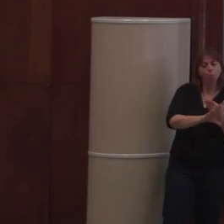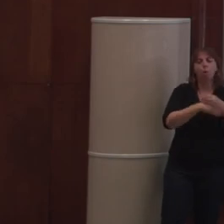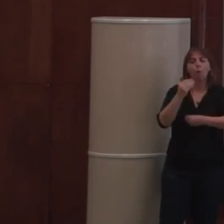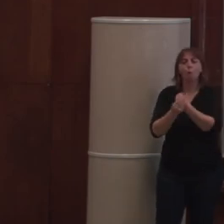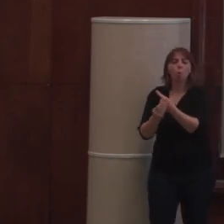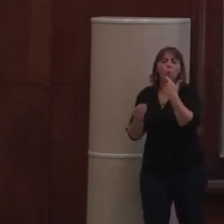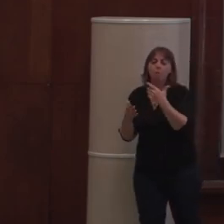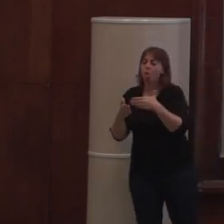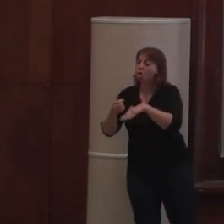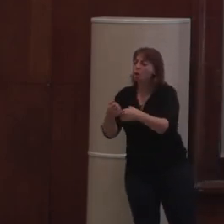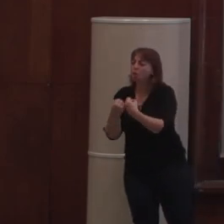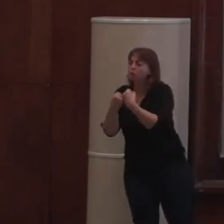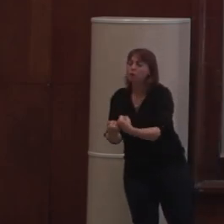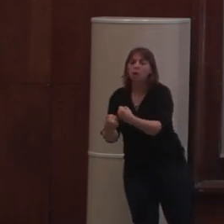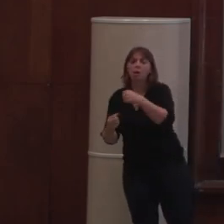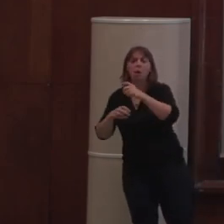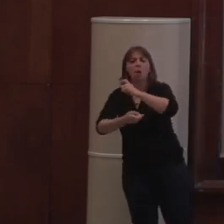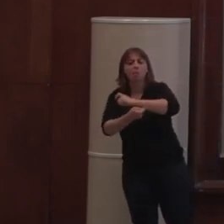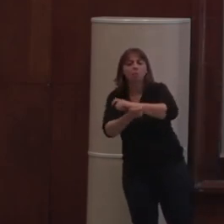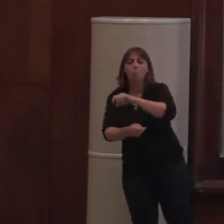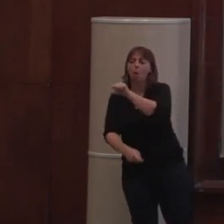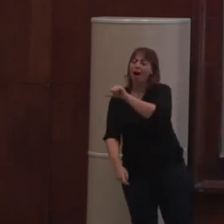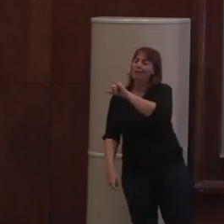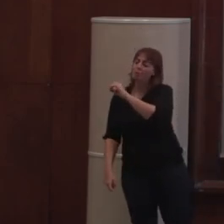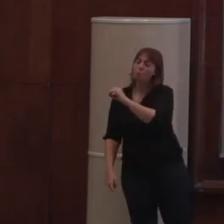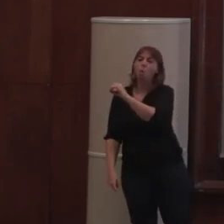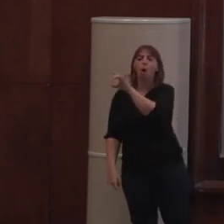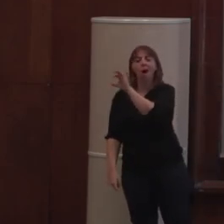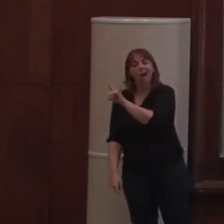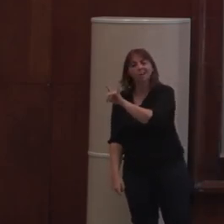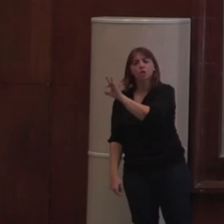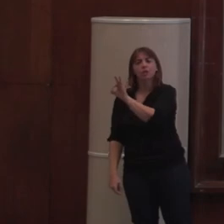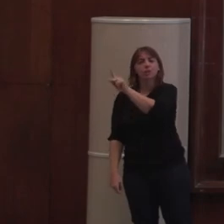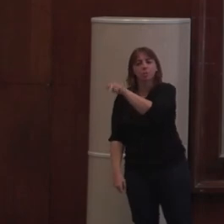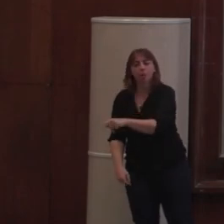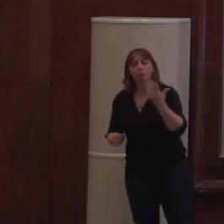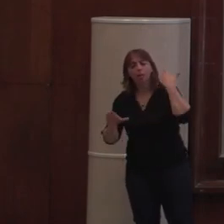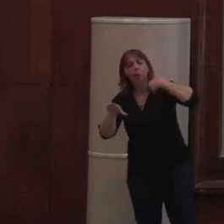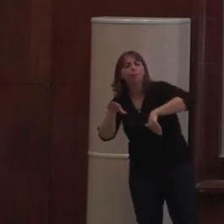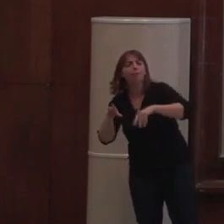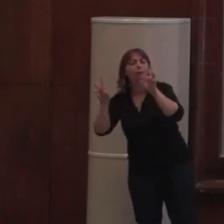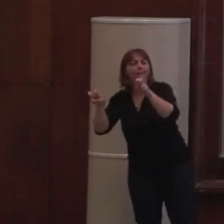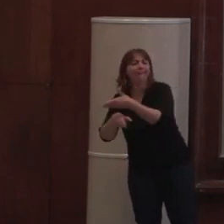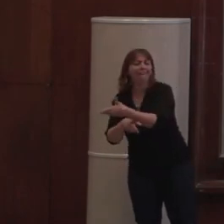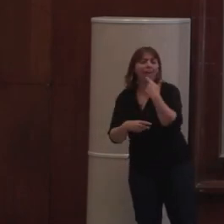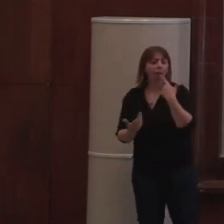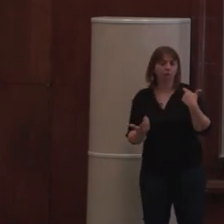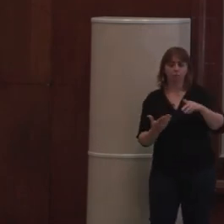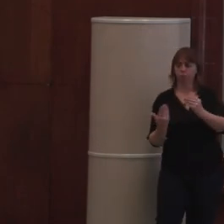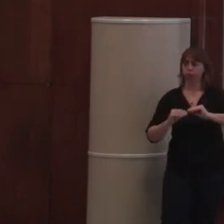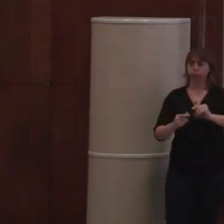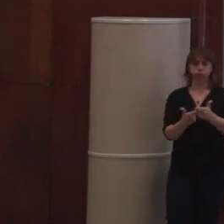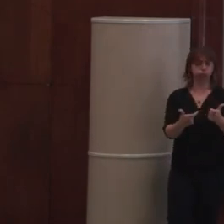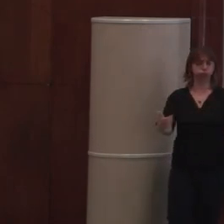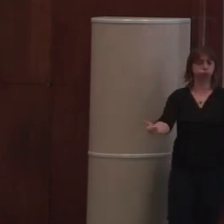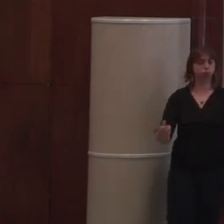comme IO HTTP ou des trucs comme ça. Donc, Guillotina, dont j'ai parlé. Donc, si ça vous intéresse, ce n pas